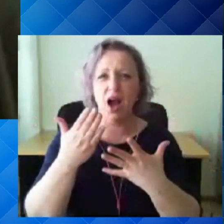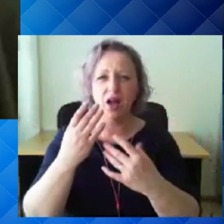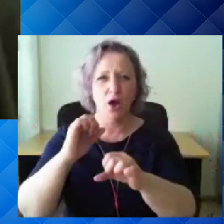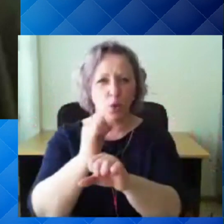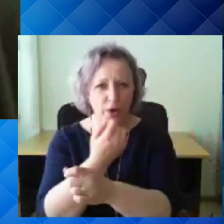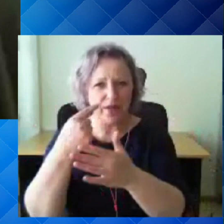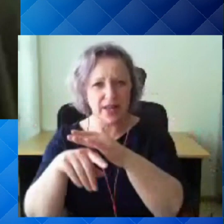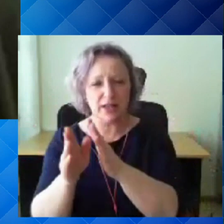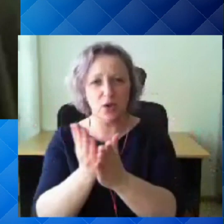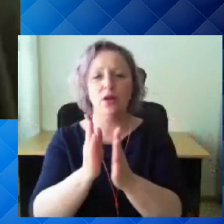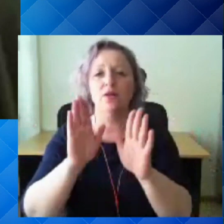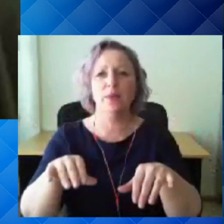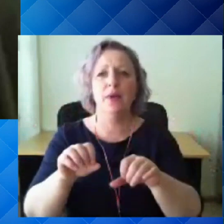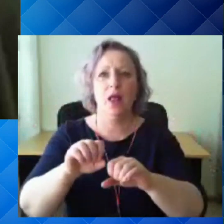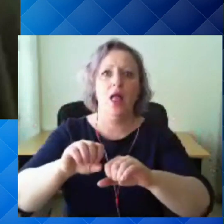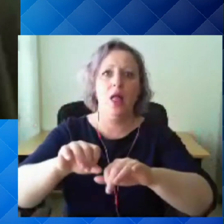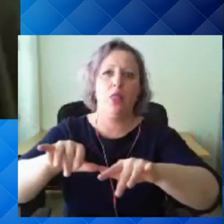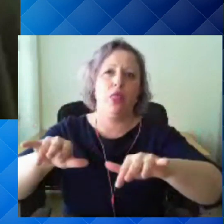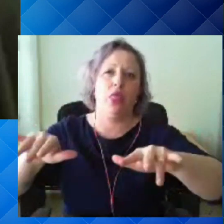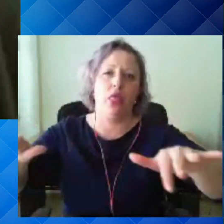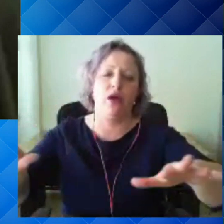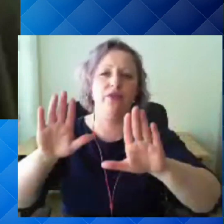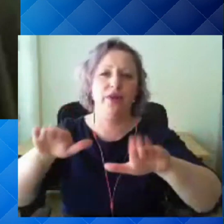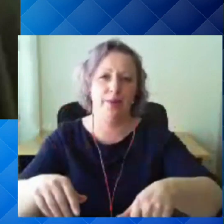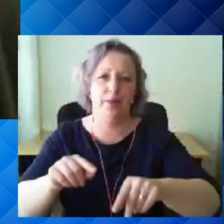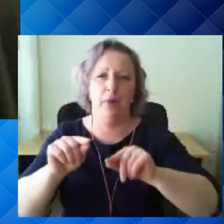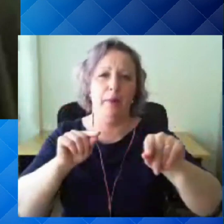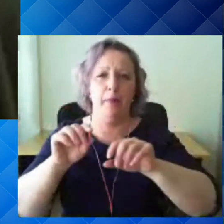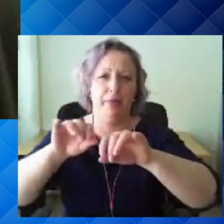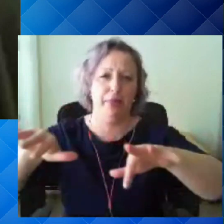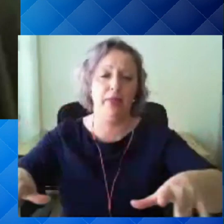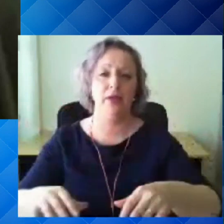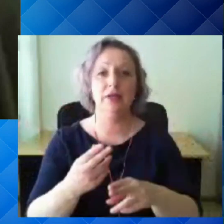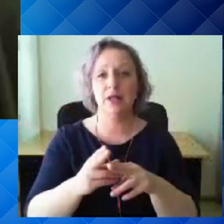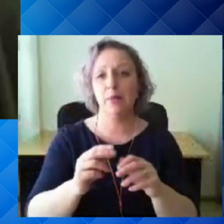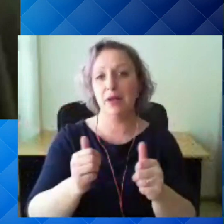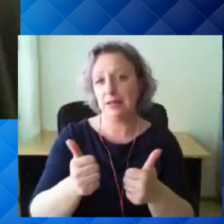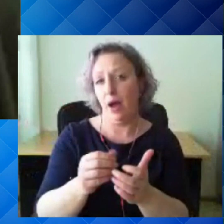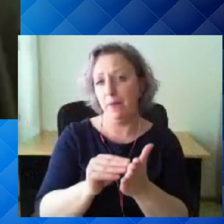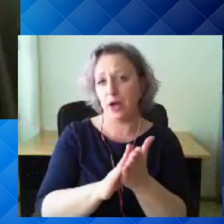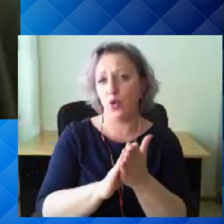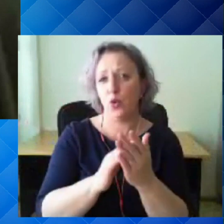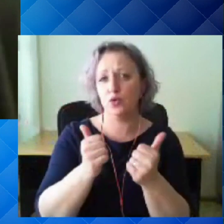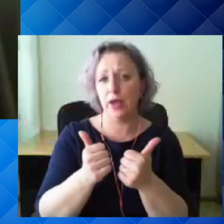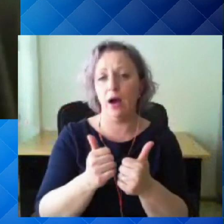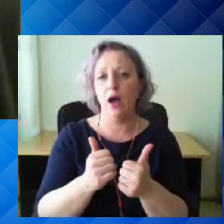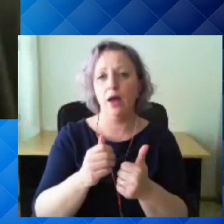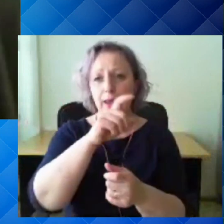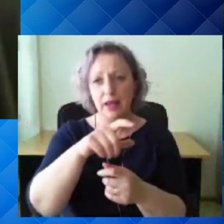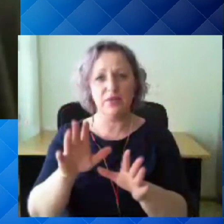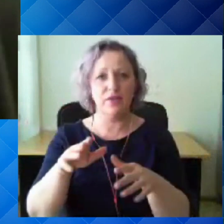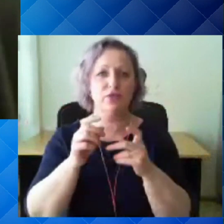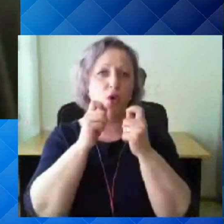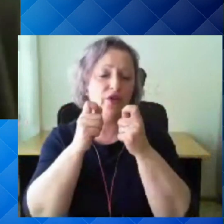aerosool võib ka kaugemale levida. Et selles mõttes väga asjakohane märk, kus inimestel tuleb soovitada ruume